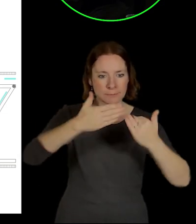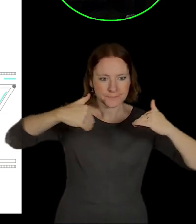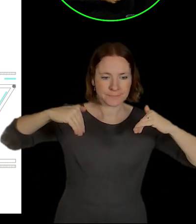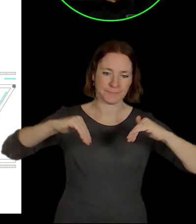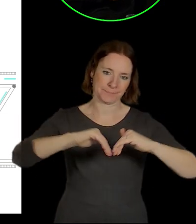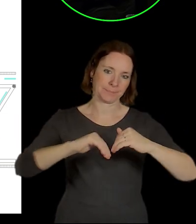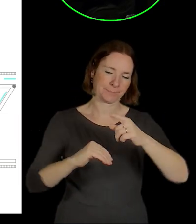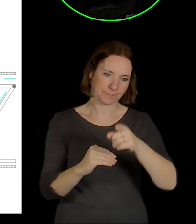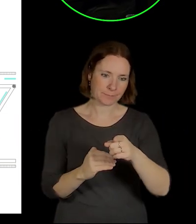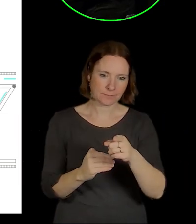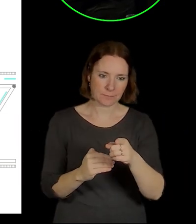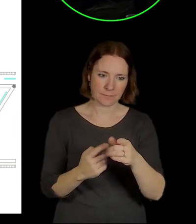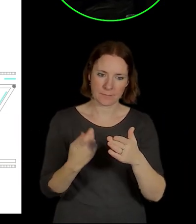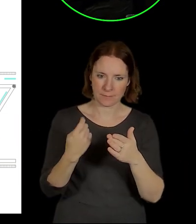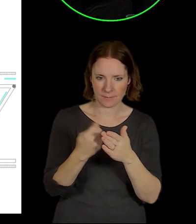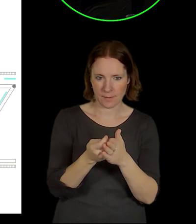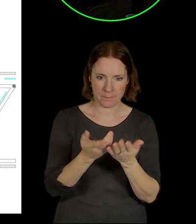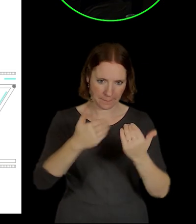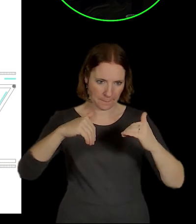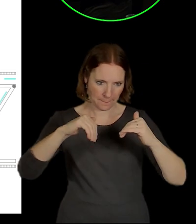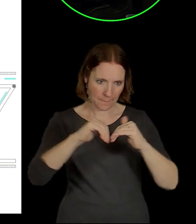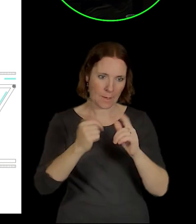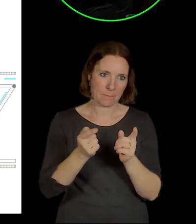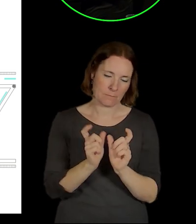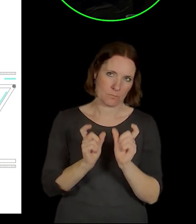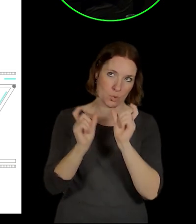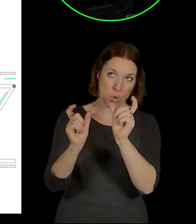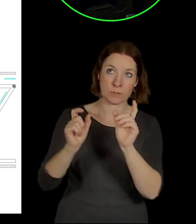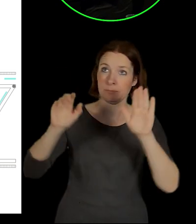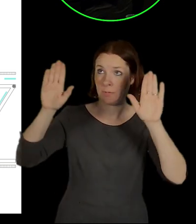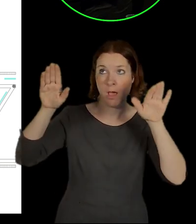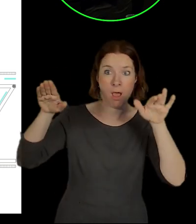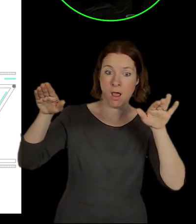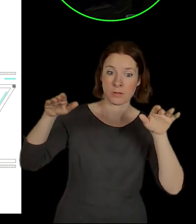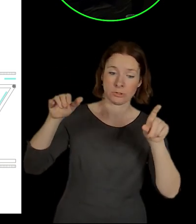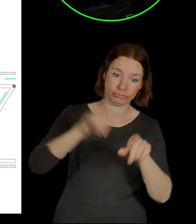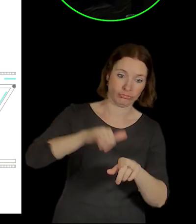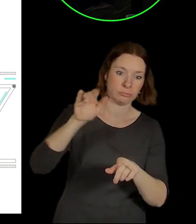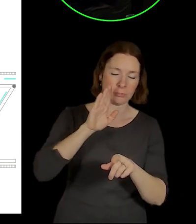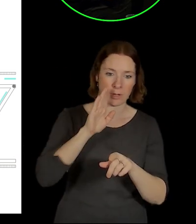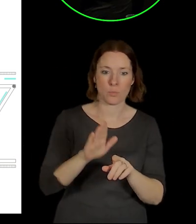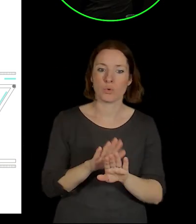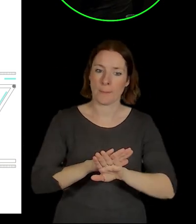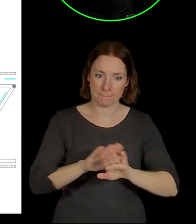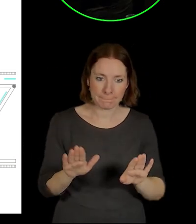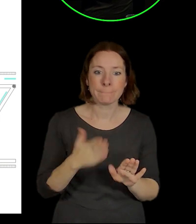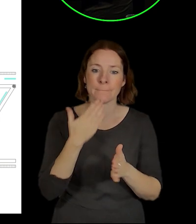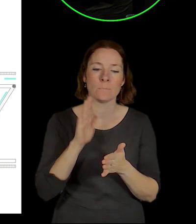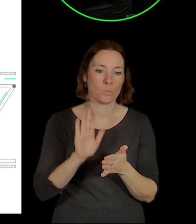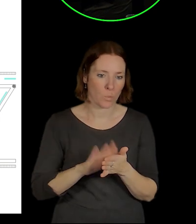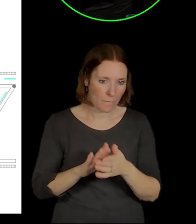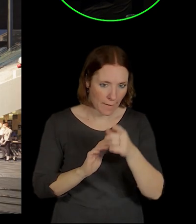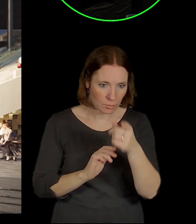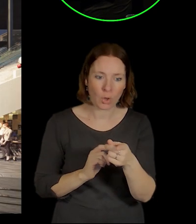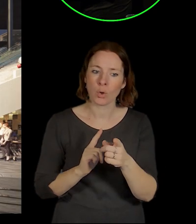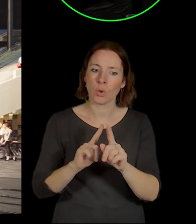pororoštové konstrukce a vlastně jsme tam ta opatření směrovaná